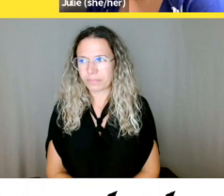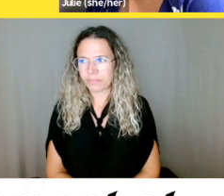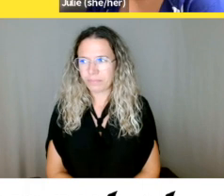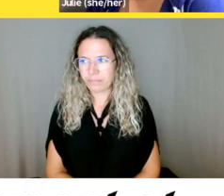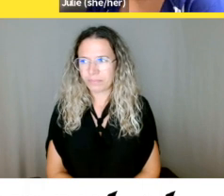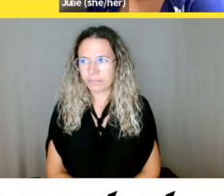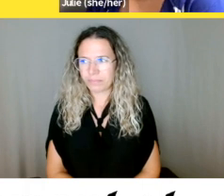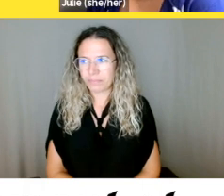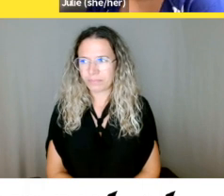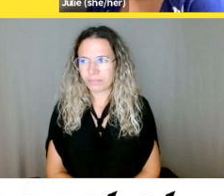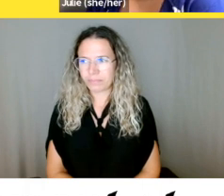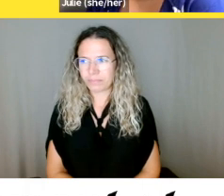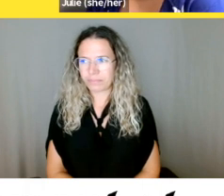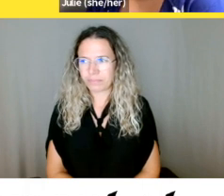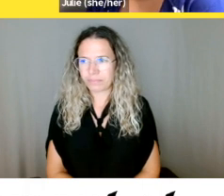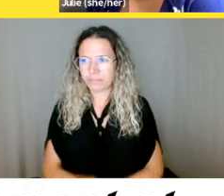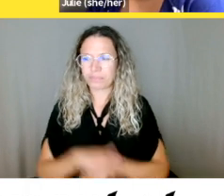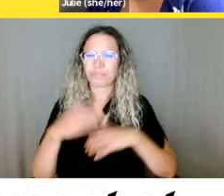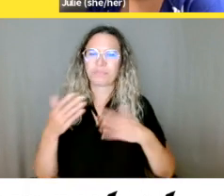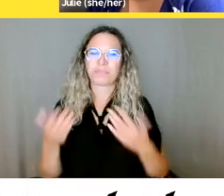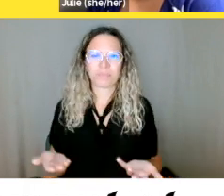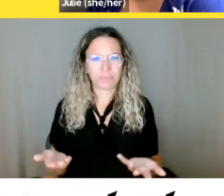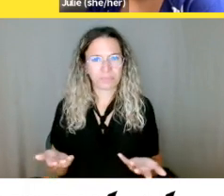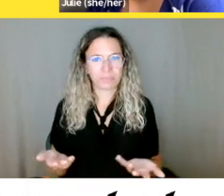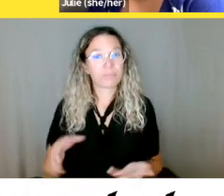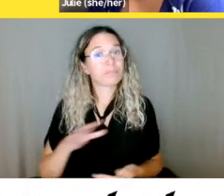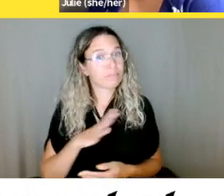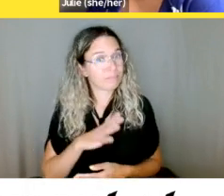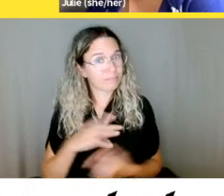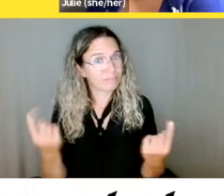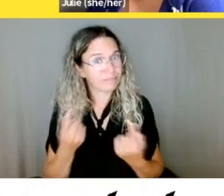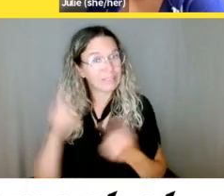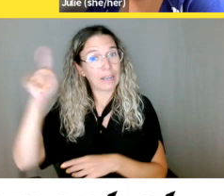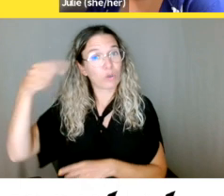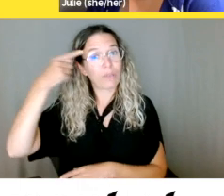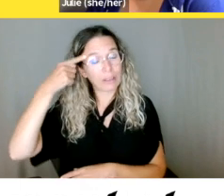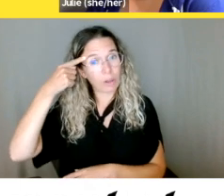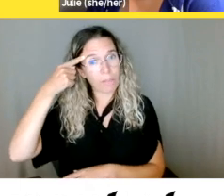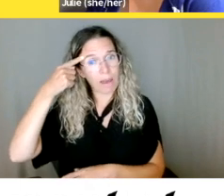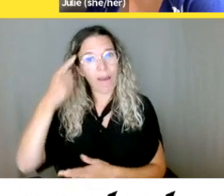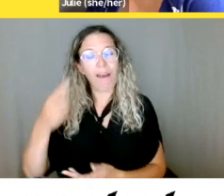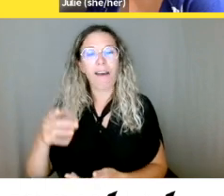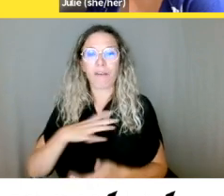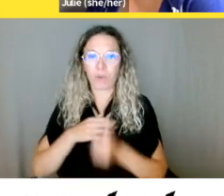assujettis aux standards sur l'accessibilité des sites web. Donc, le SGQRI